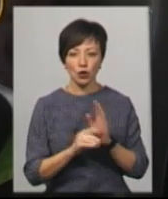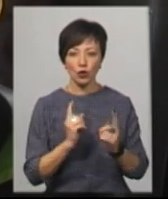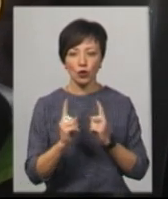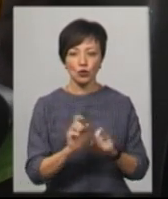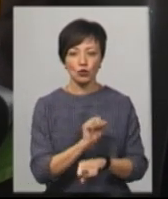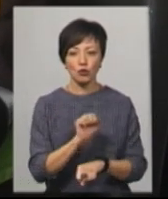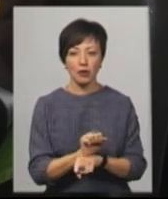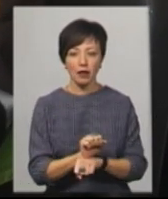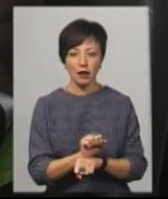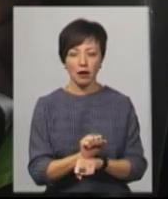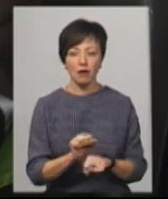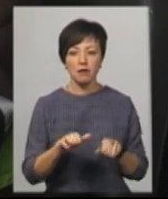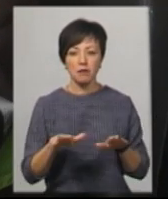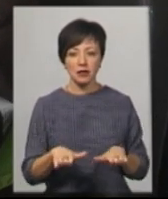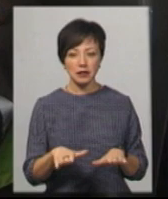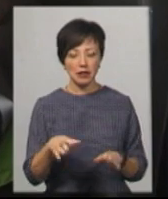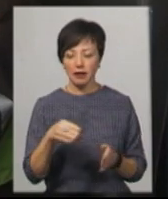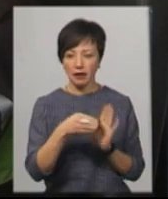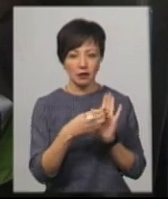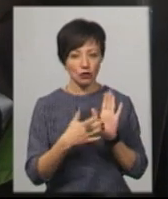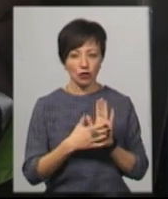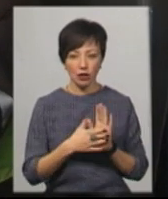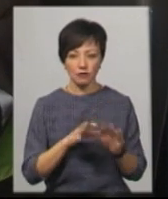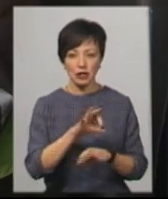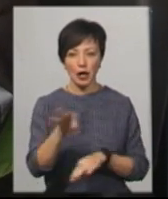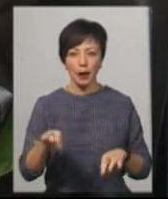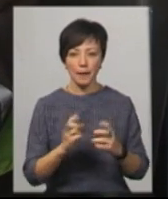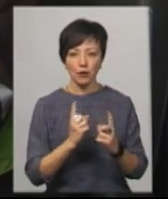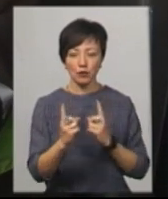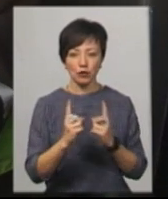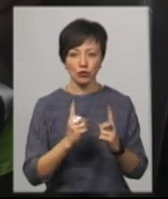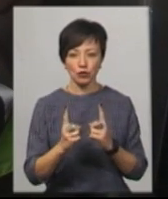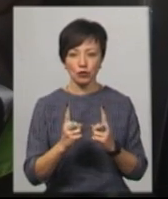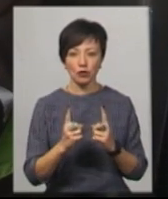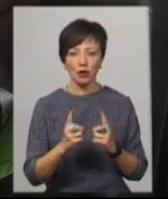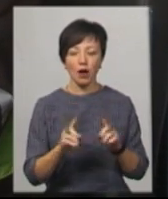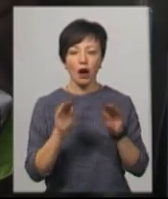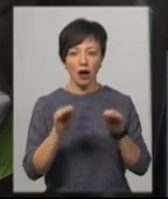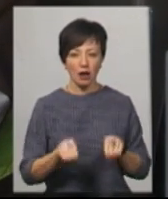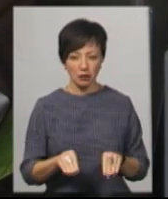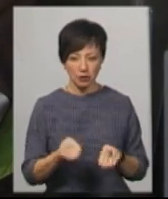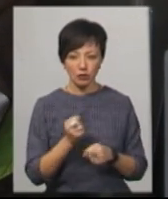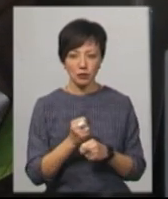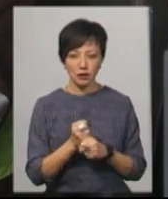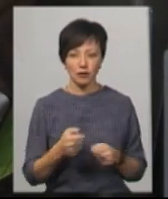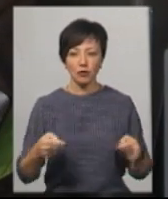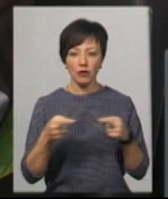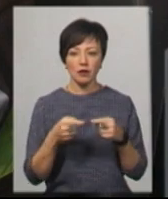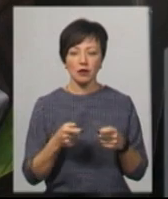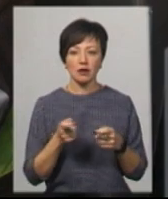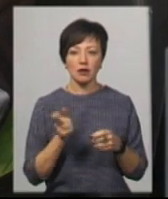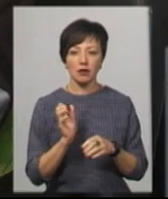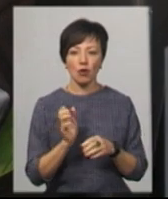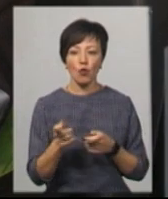в місті, яке не зазначено в схемі маршруту та розкладу руху, при чому складається відповідний акт, вже відповідно керівництвом